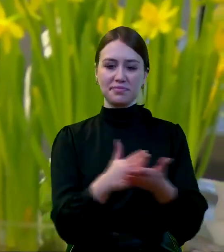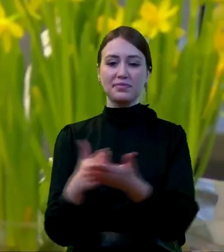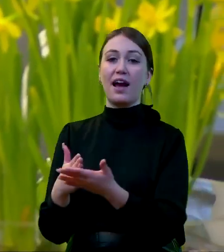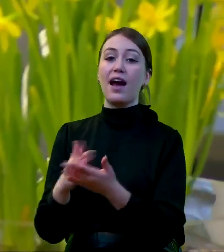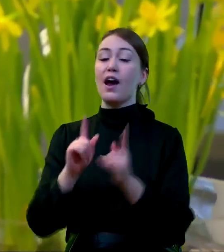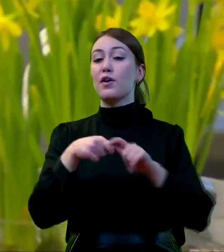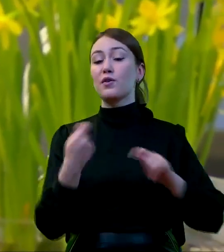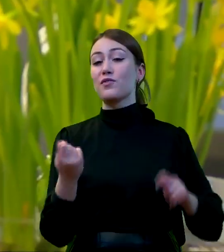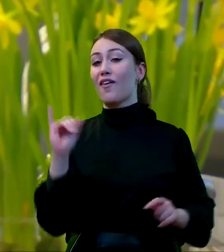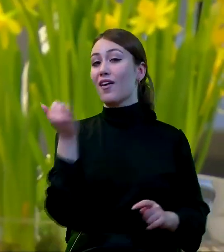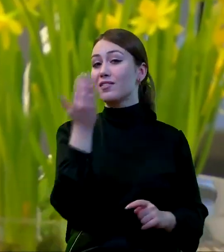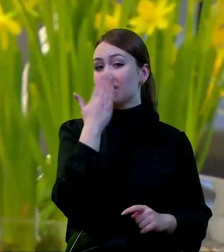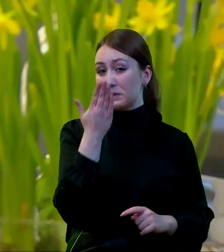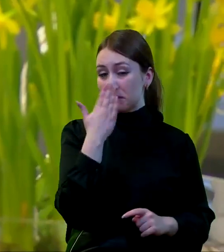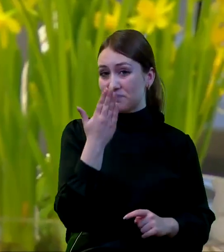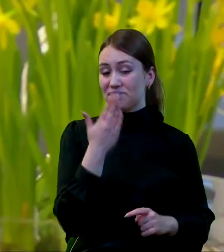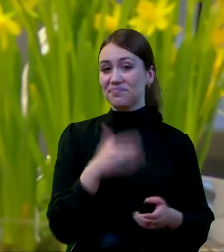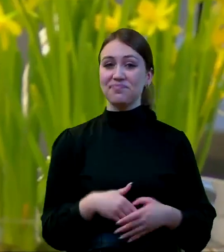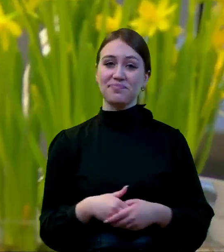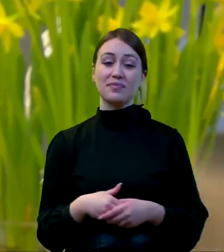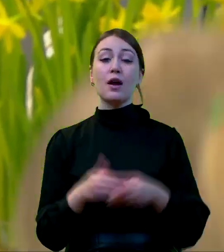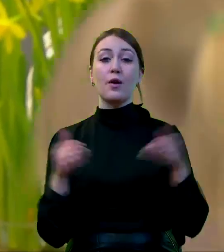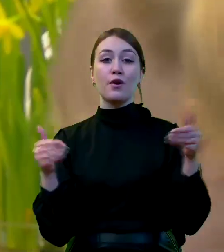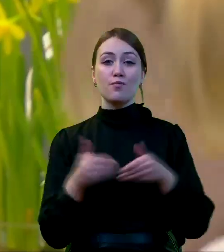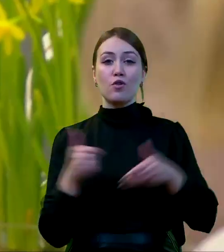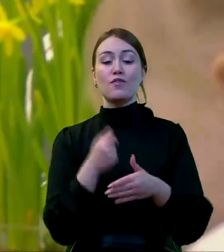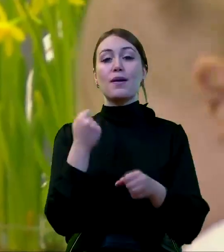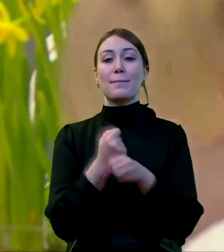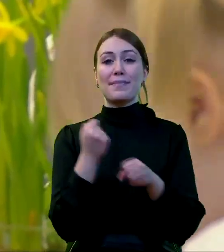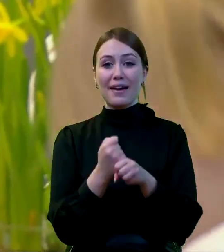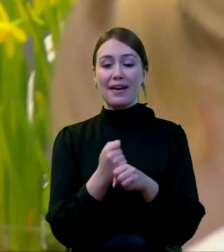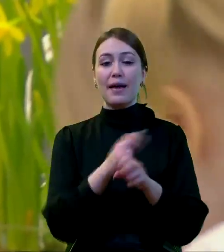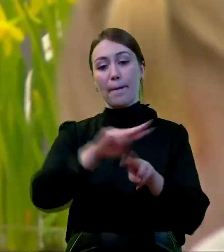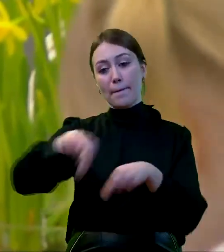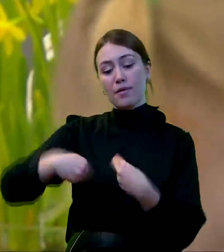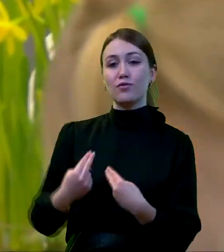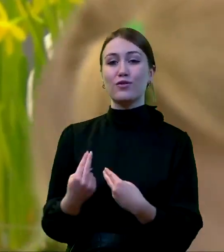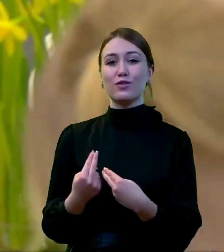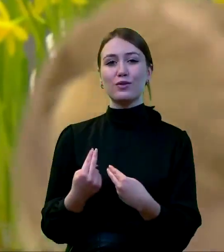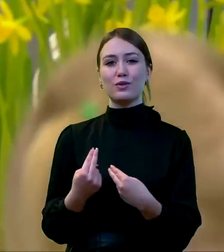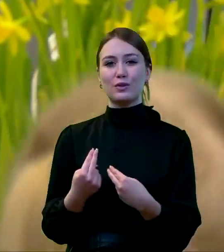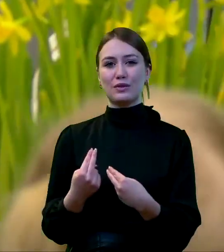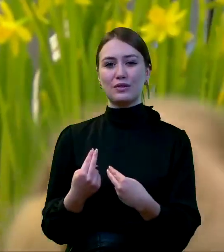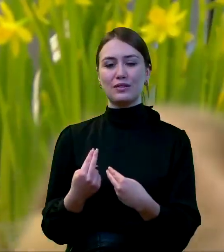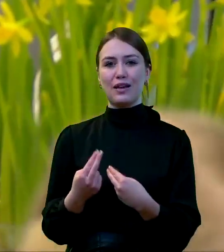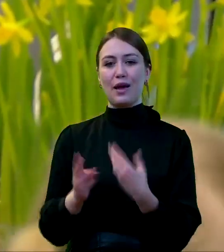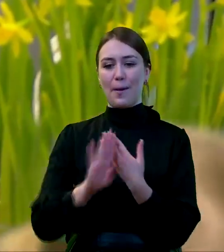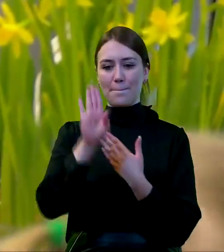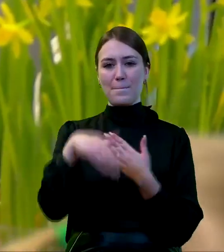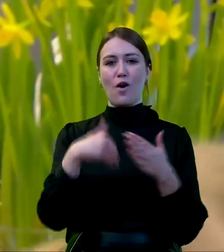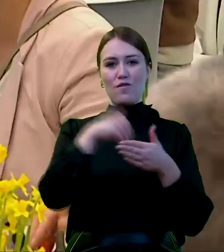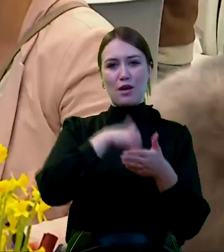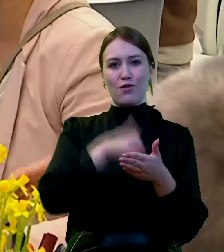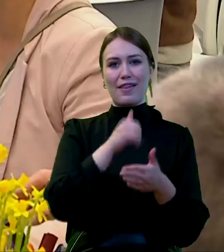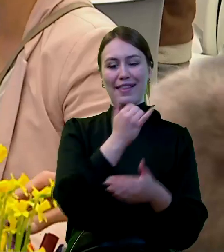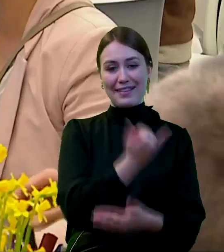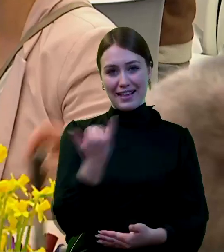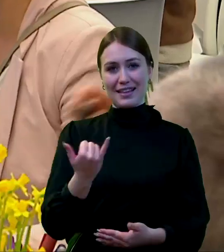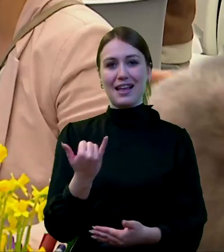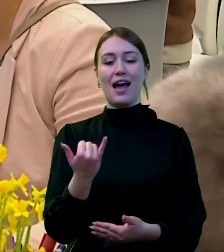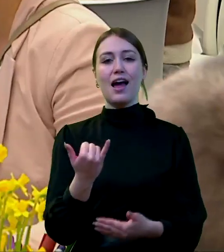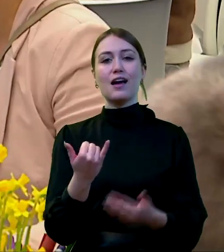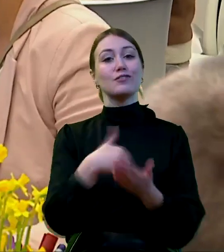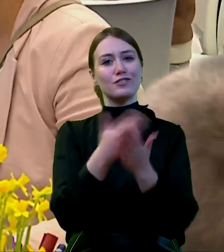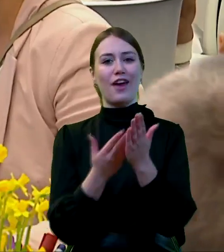jednym z takich rozwiązań na pewno jest możliwość zatrudnienia, czy powrotu wręcz po czasie wychowywania dziecka na